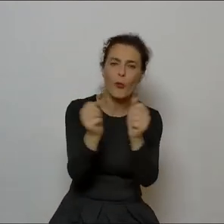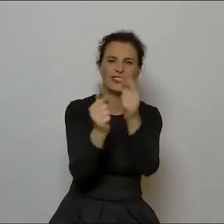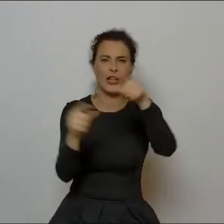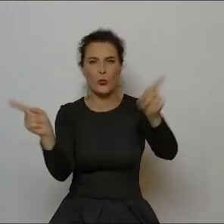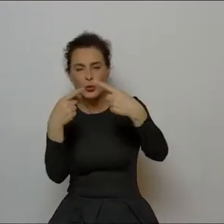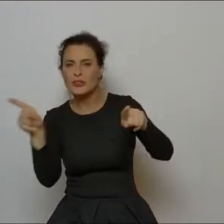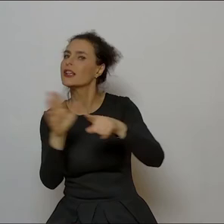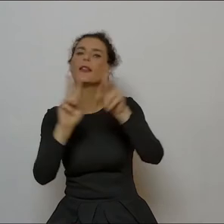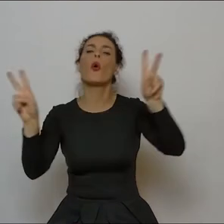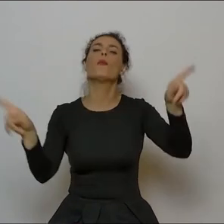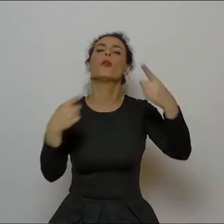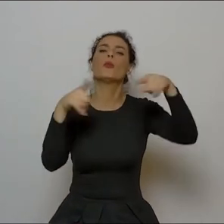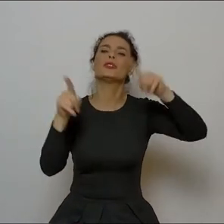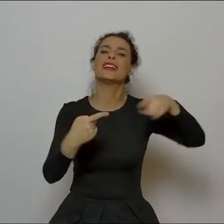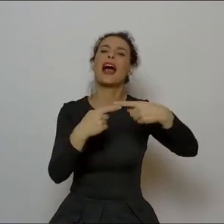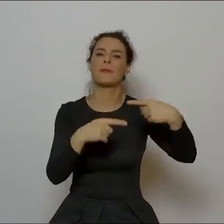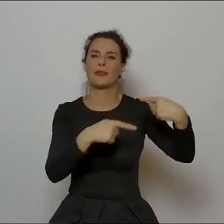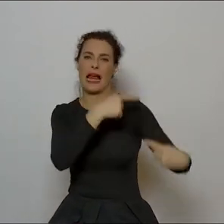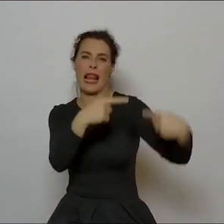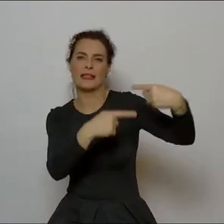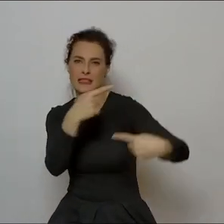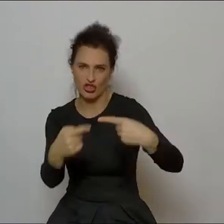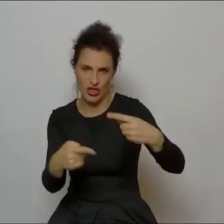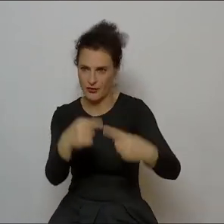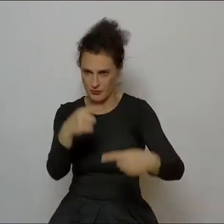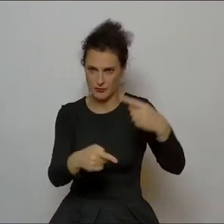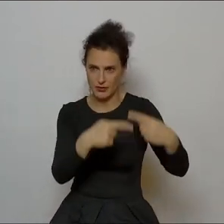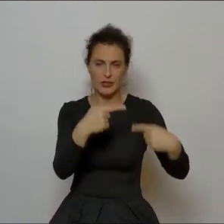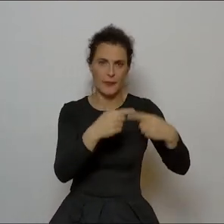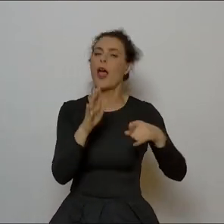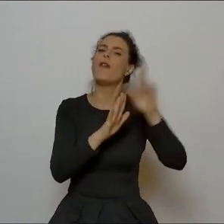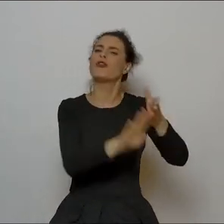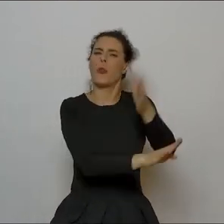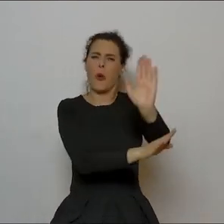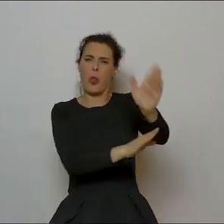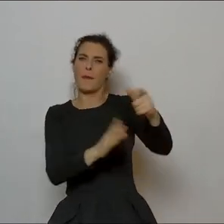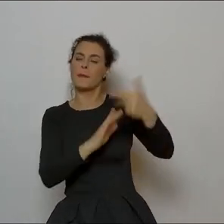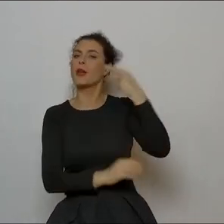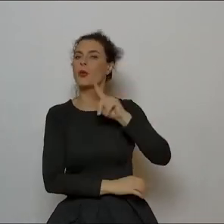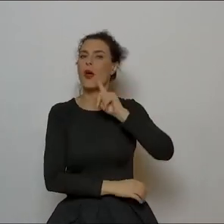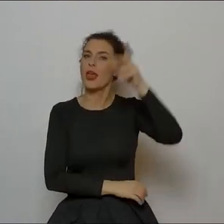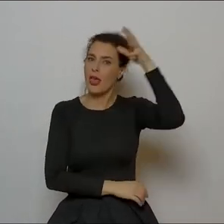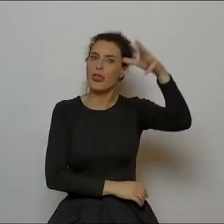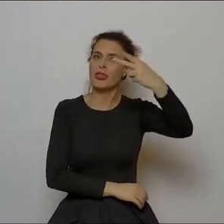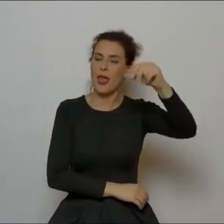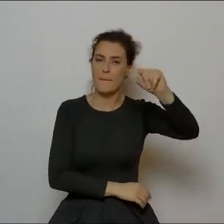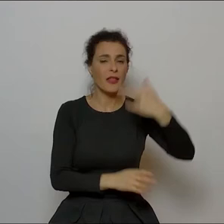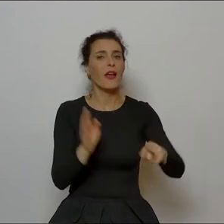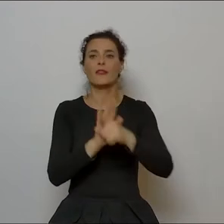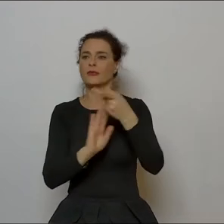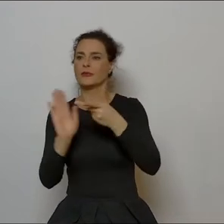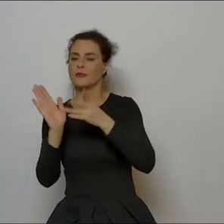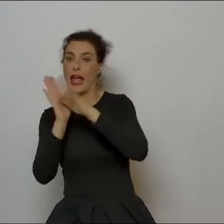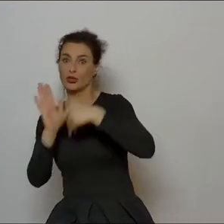tzw. klasycznej. No a potem oczywiście był Niemen. Ja wczesne dzieciństwo spędziłem w Tarnowie, więc dla mnie Bema